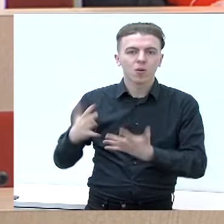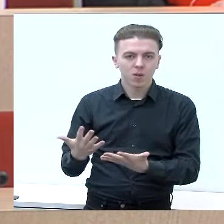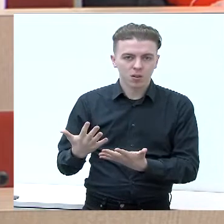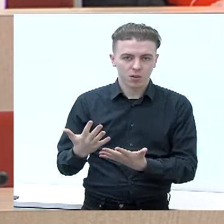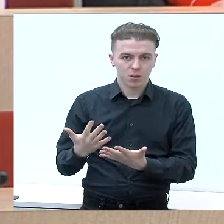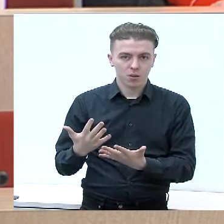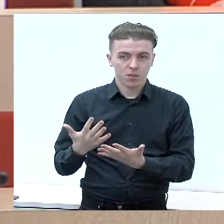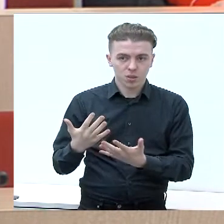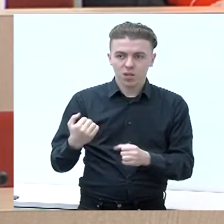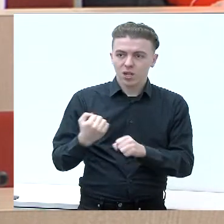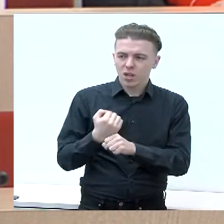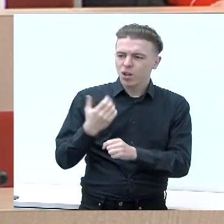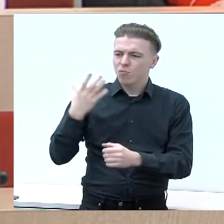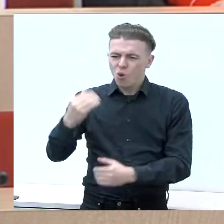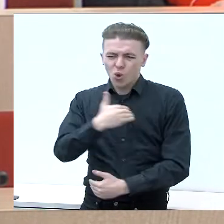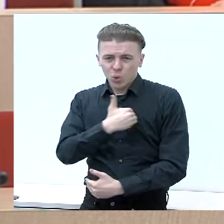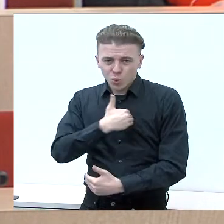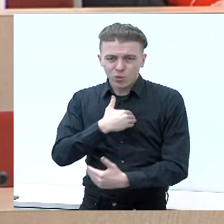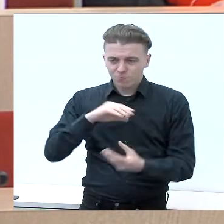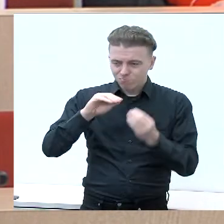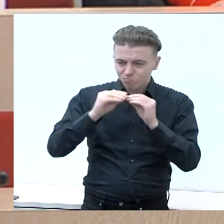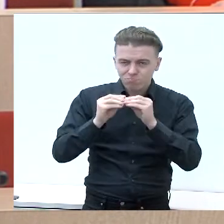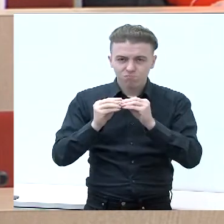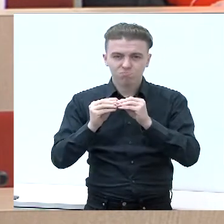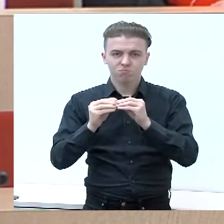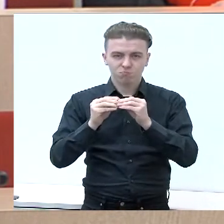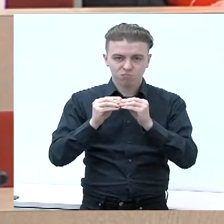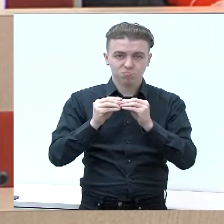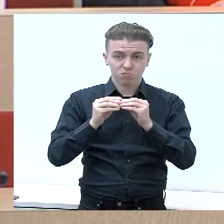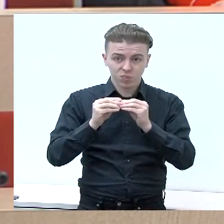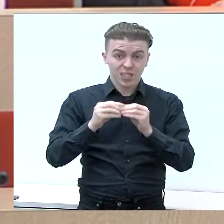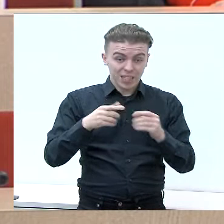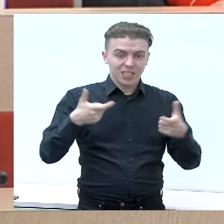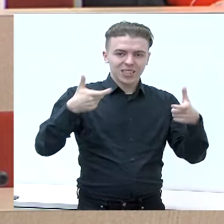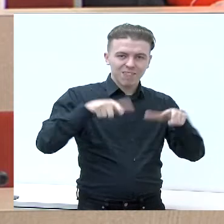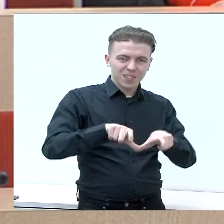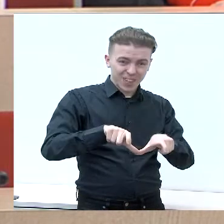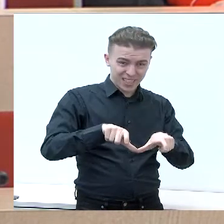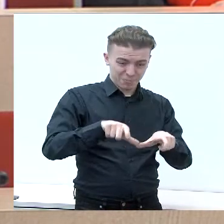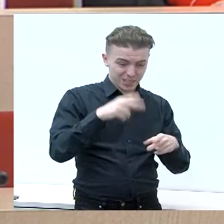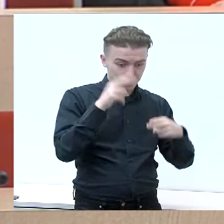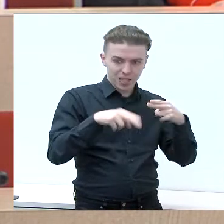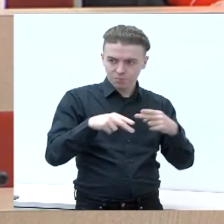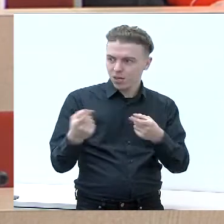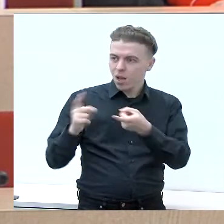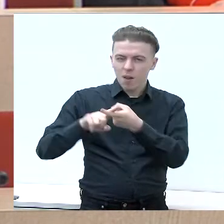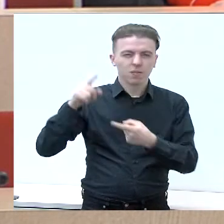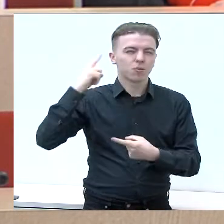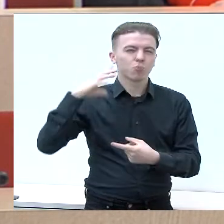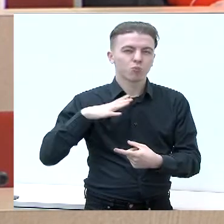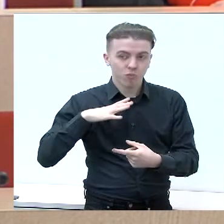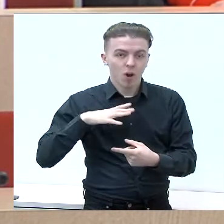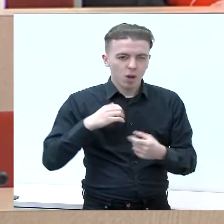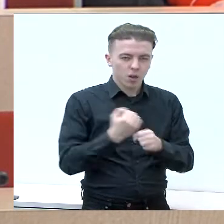suderinti su jo lūkesčiais visos Kalvarijos valdybės tarybos sprendimus. Valdžia